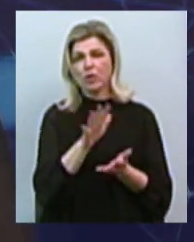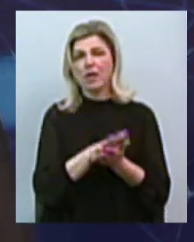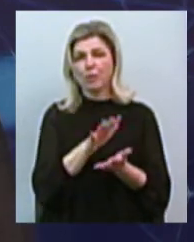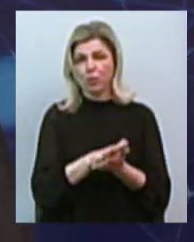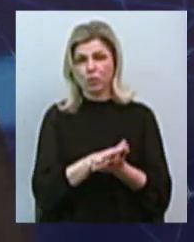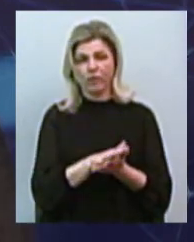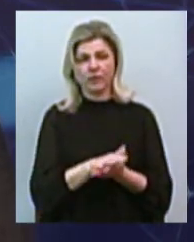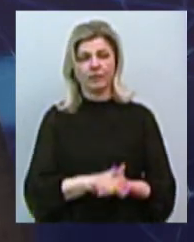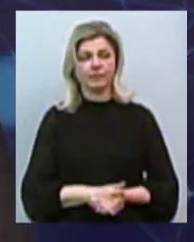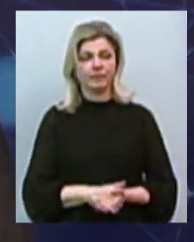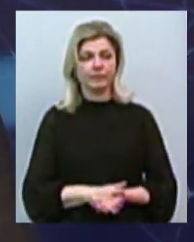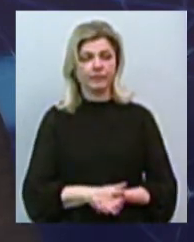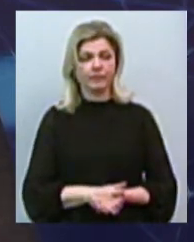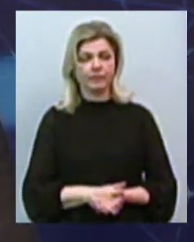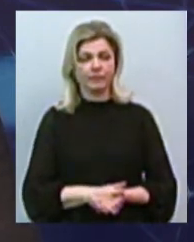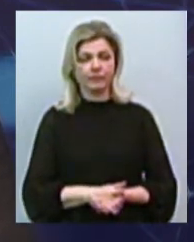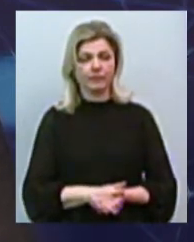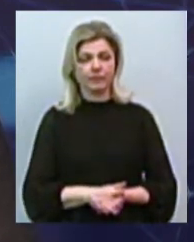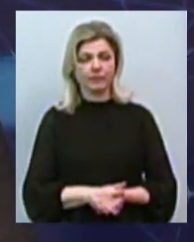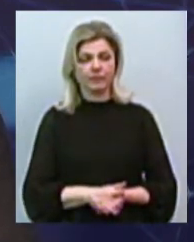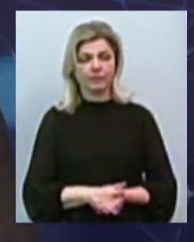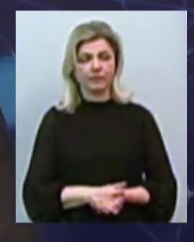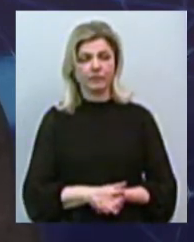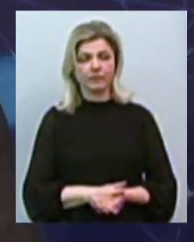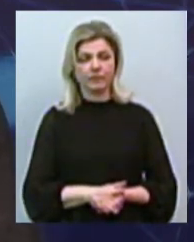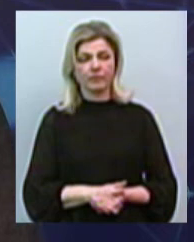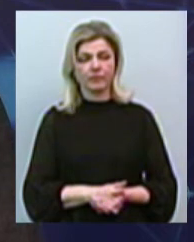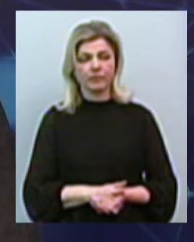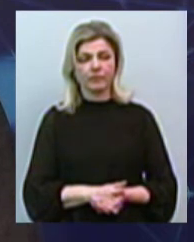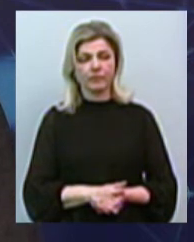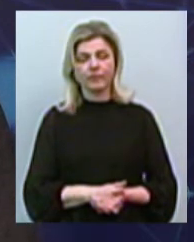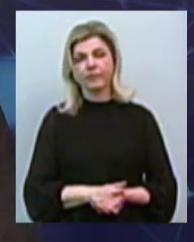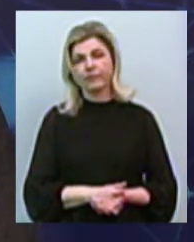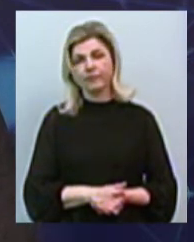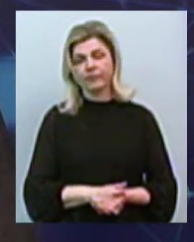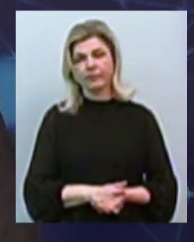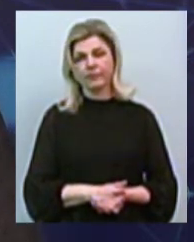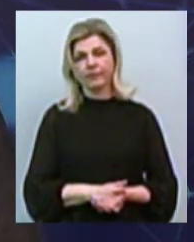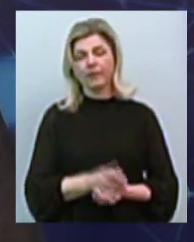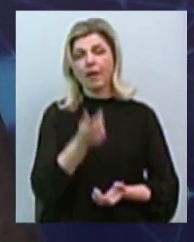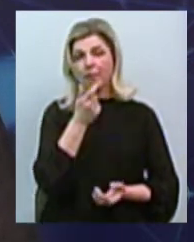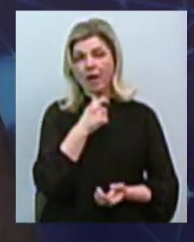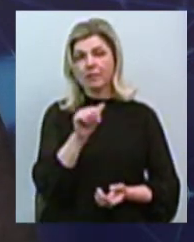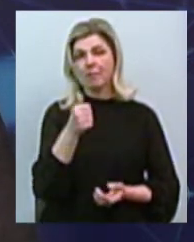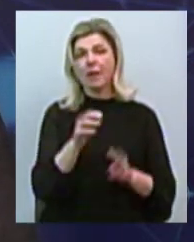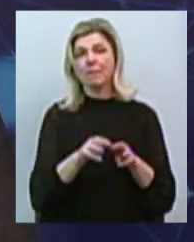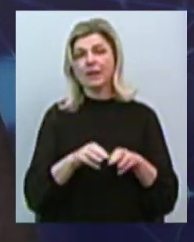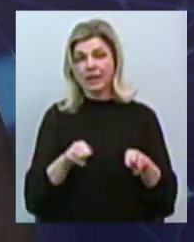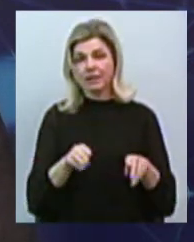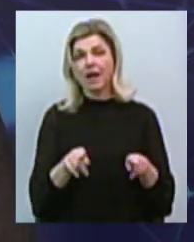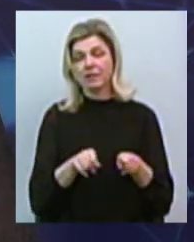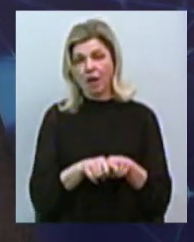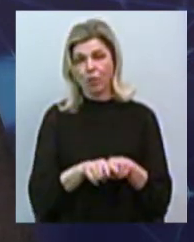діяльність цього порту і так далі. Тобто, пан прем'єр-міністр також,